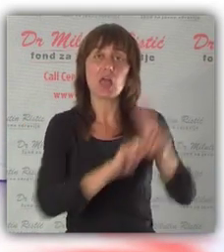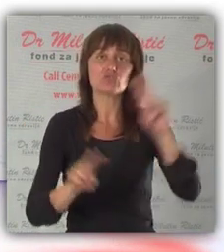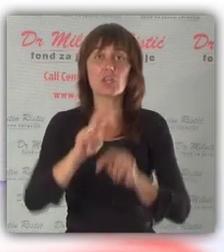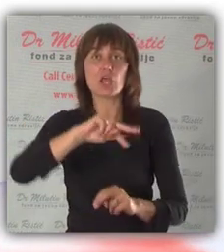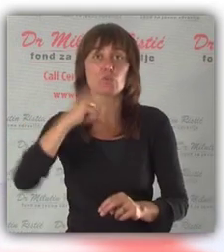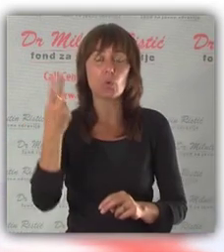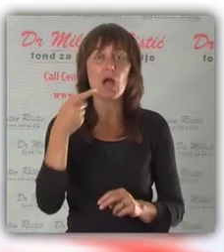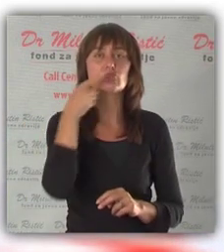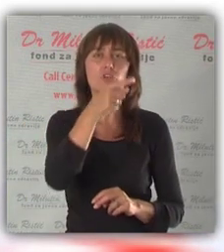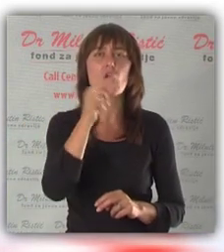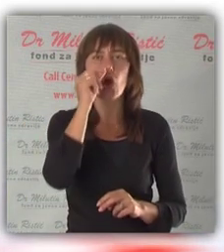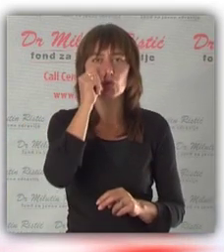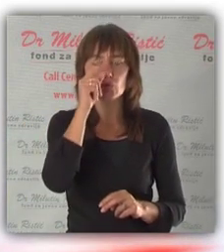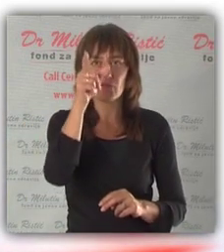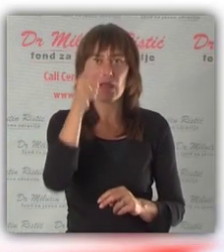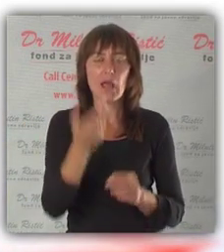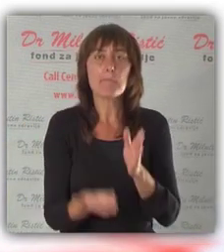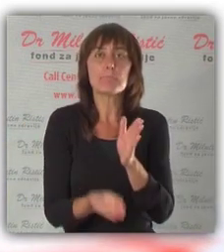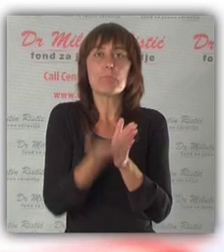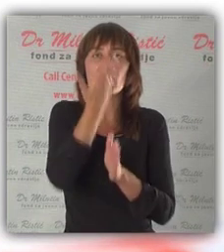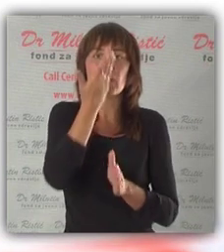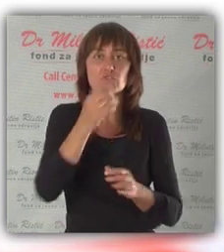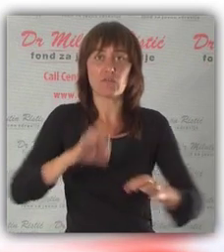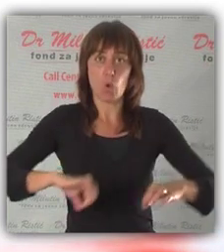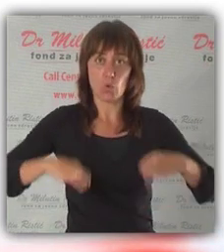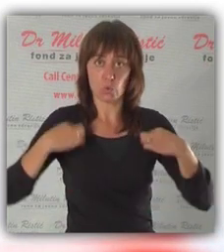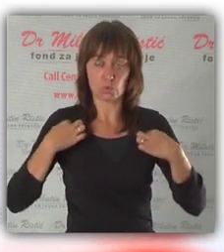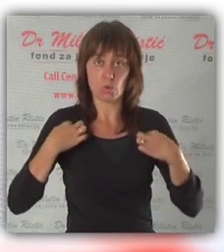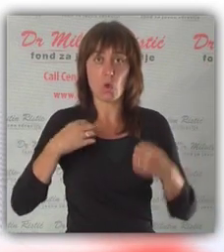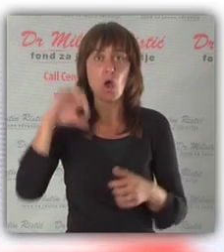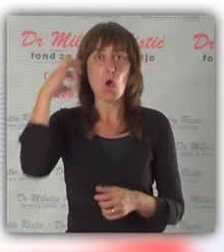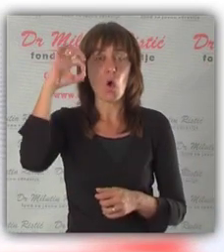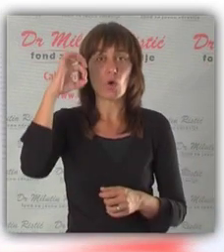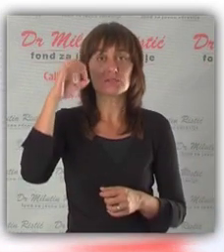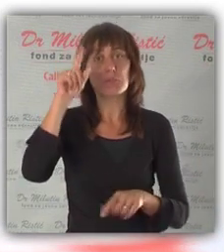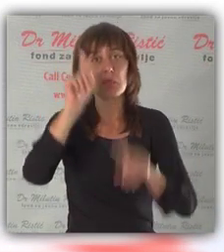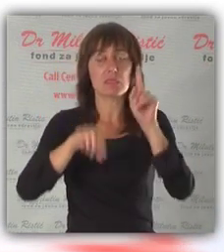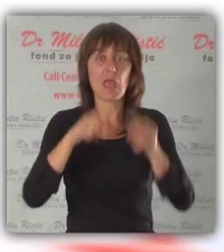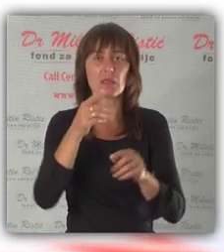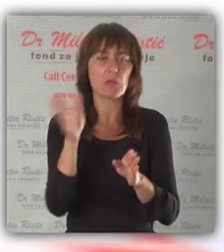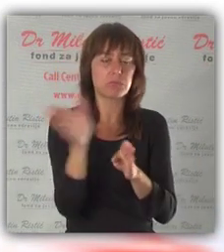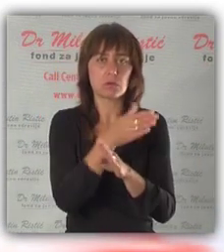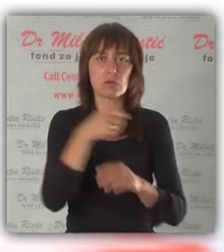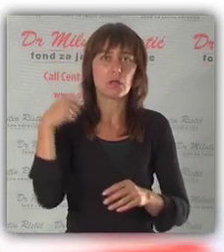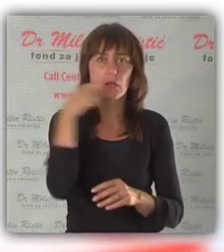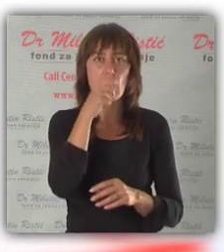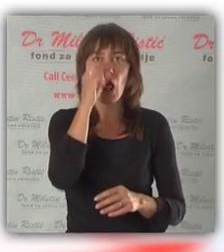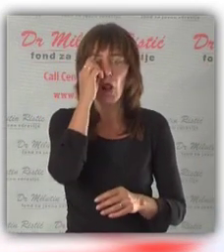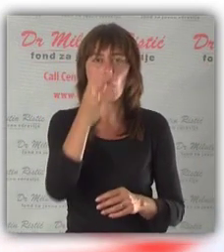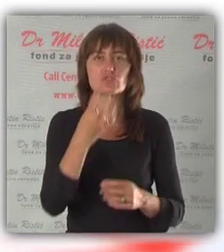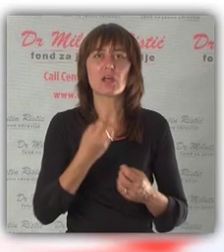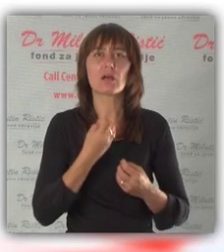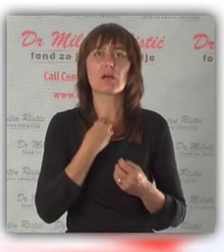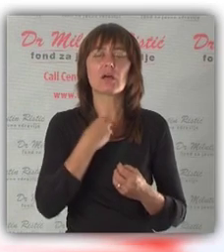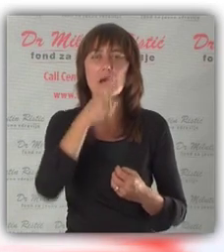večenja drugačije, zato što se salivacija kod čoveka povećava ujutru, samim tim, osim uklanjenja posledica